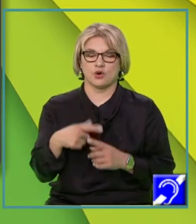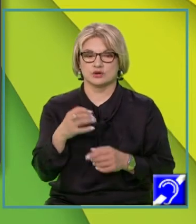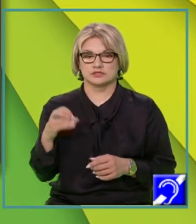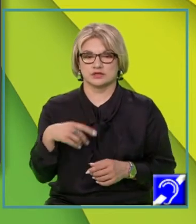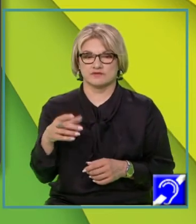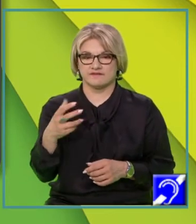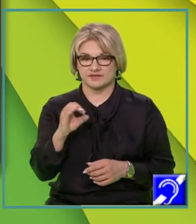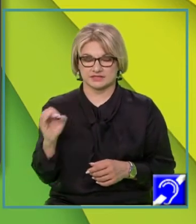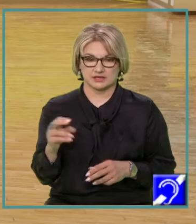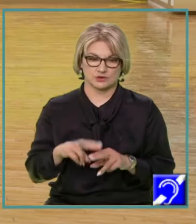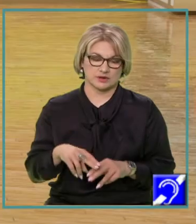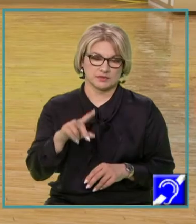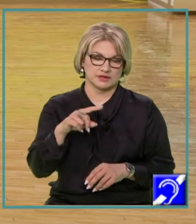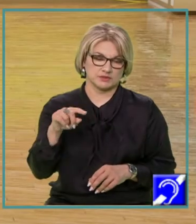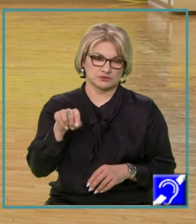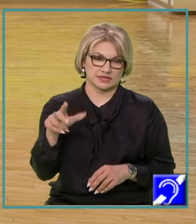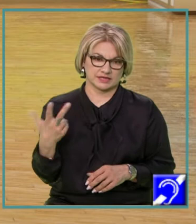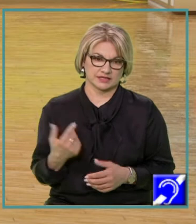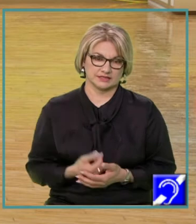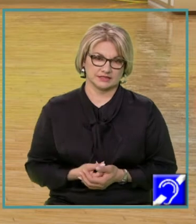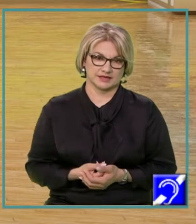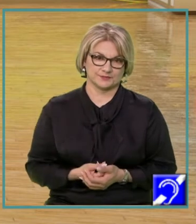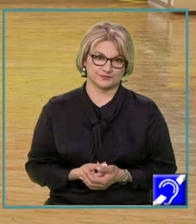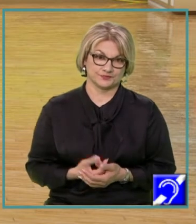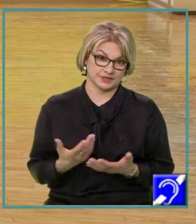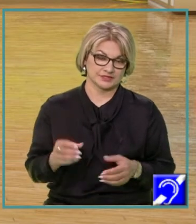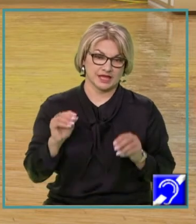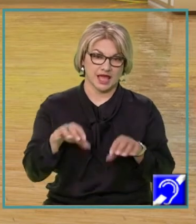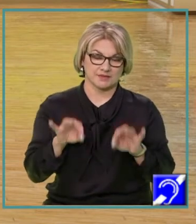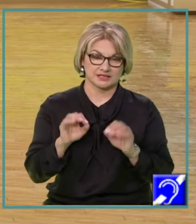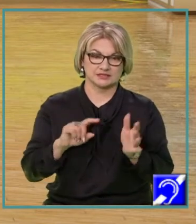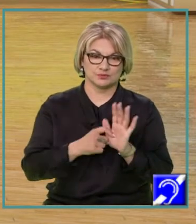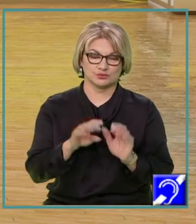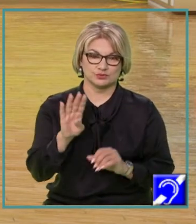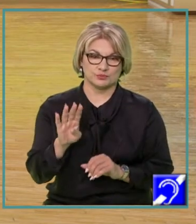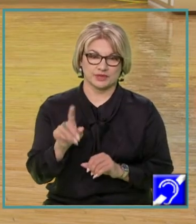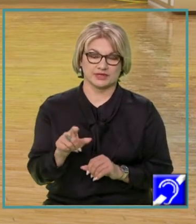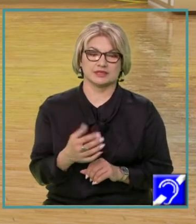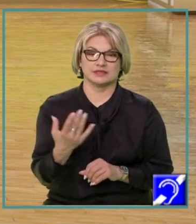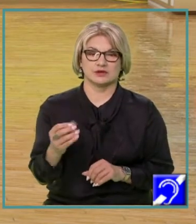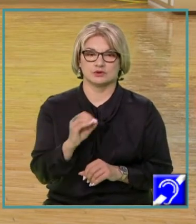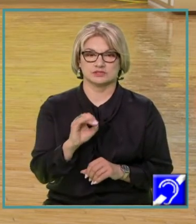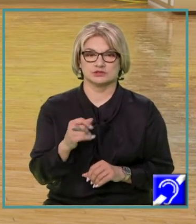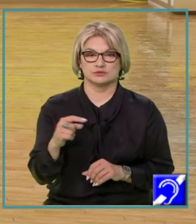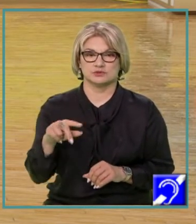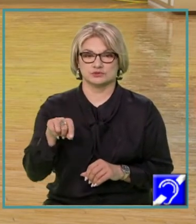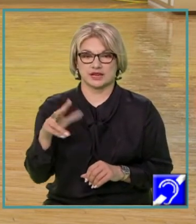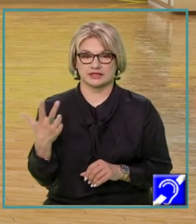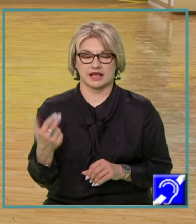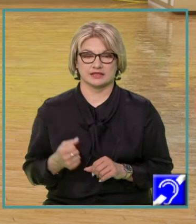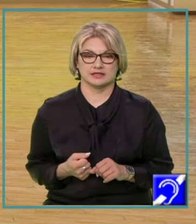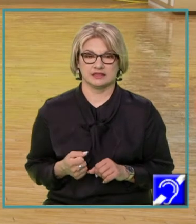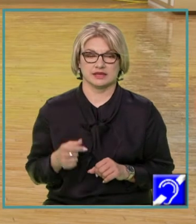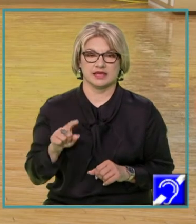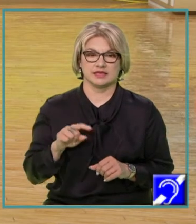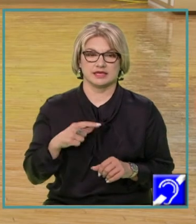va rămâne minus radical din 3. În felul acesta, am determinat punctul B de coordonate 0 și minus radical din 3, care este